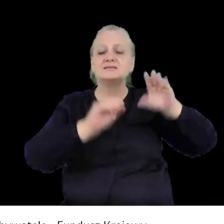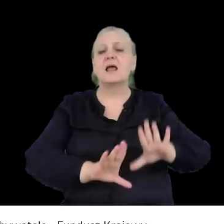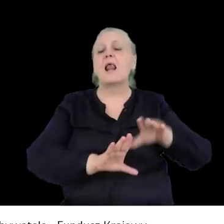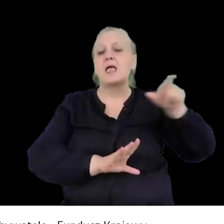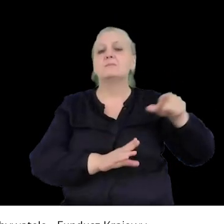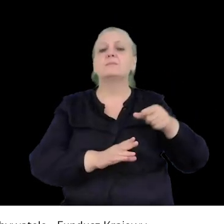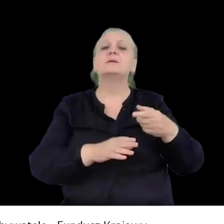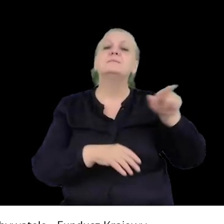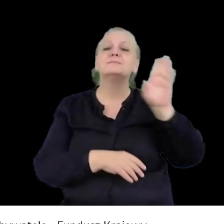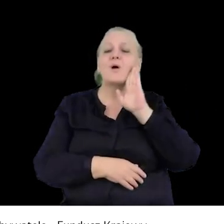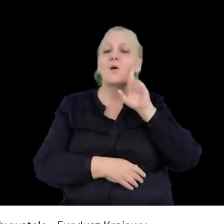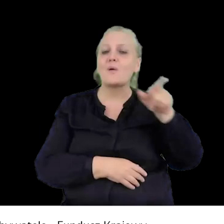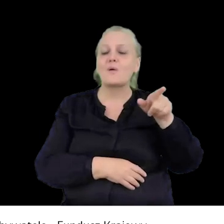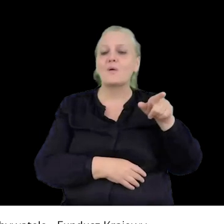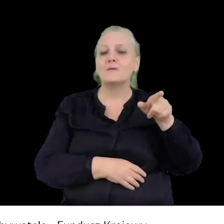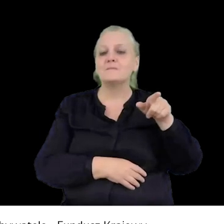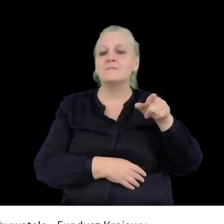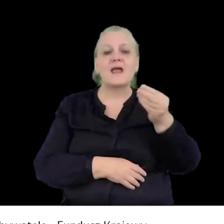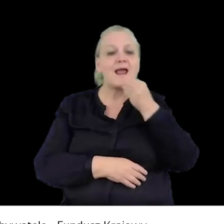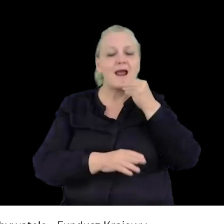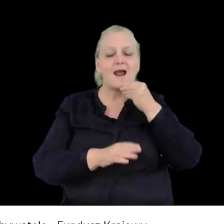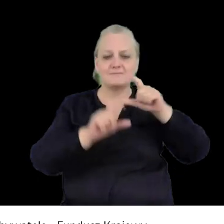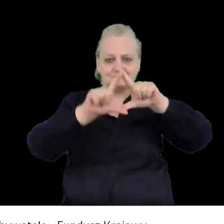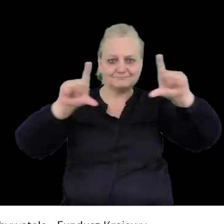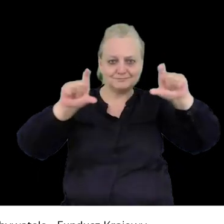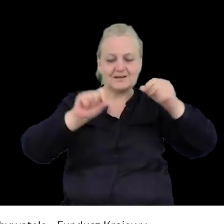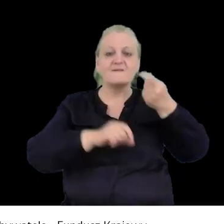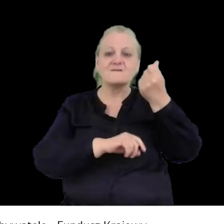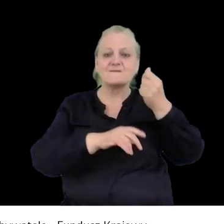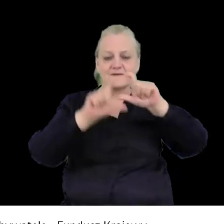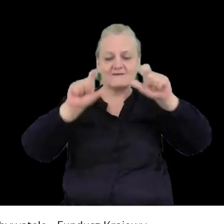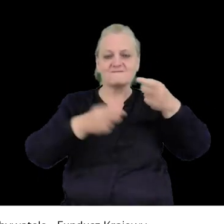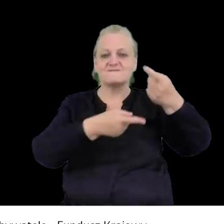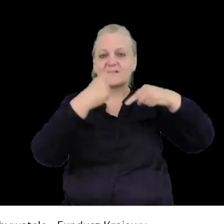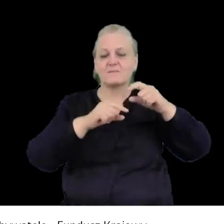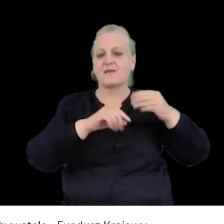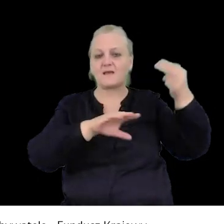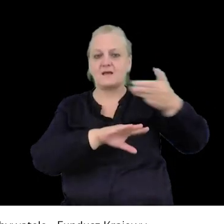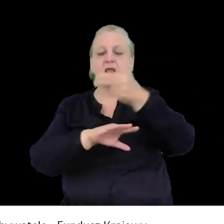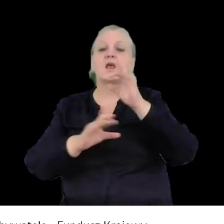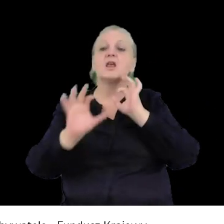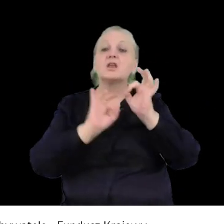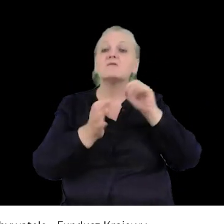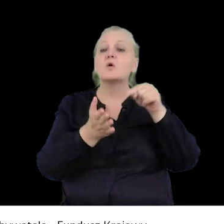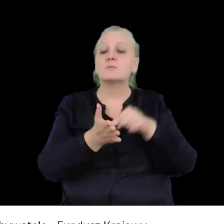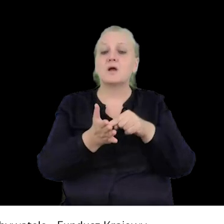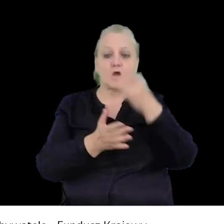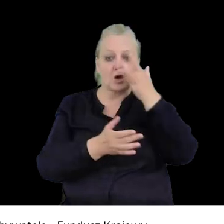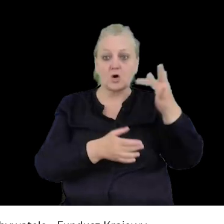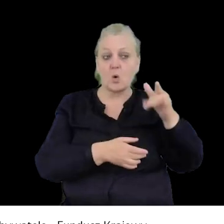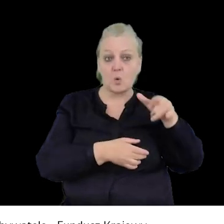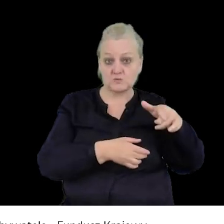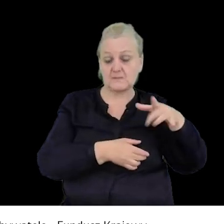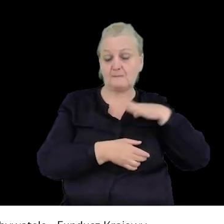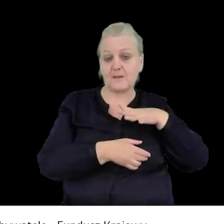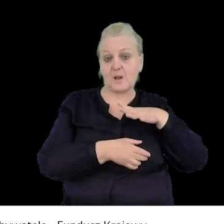tam żywnościowe, tak jak są z cenami, na informację o tym właśnie, że Rosja zadatkowa Ukraina.